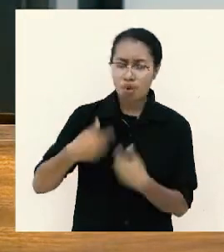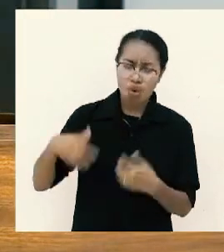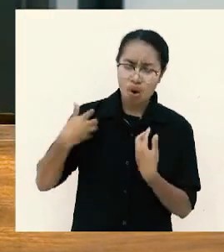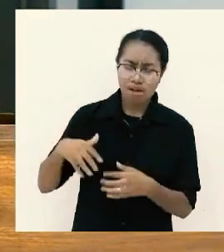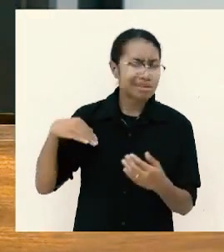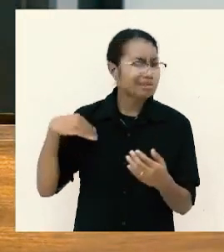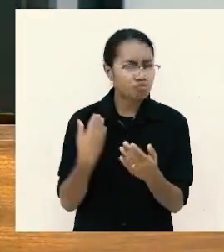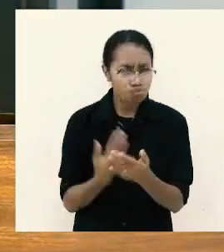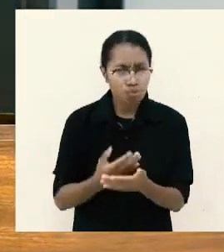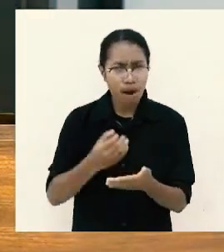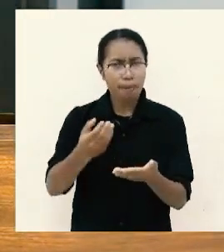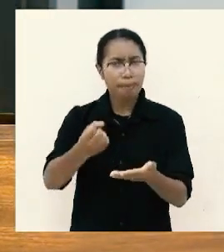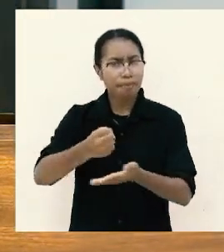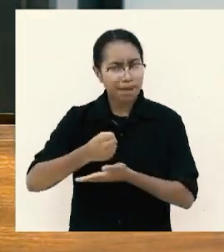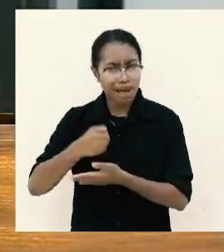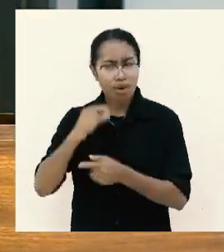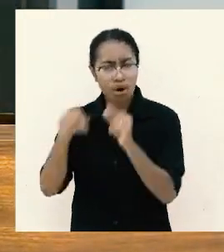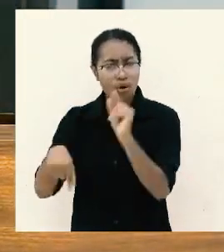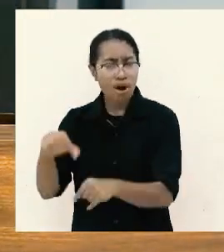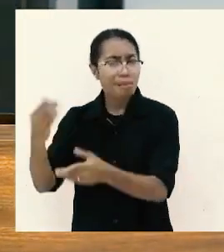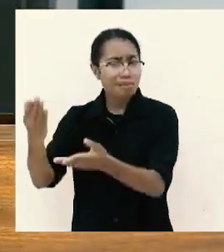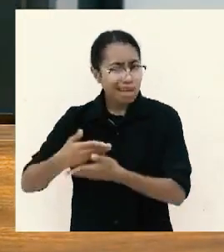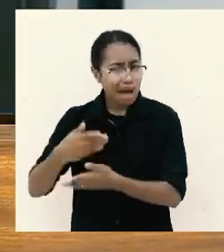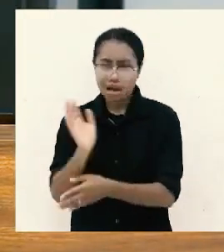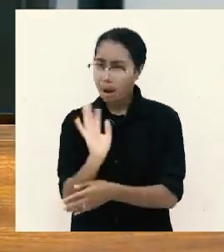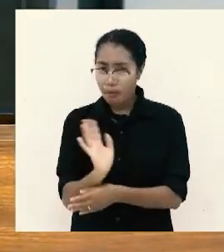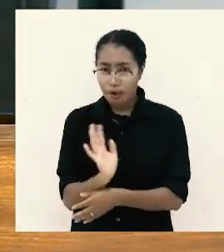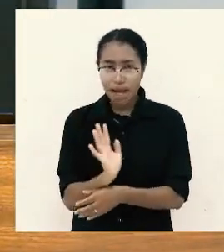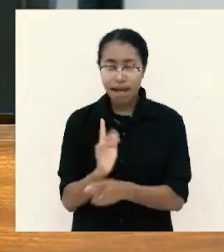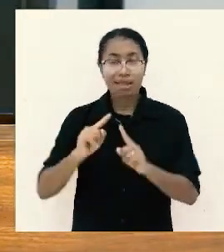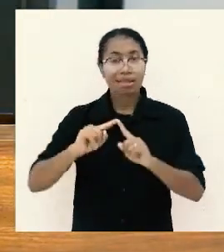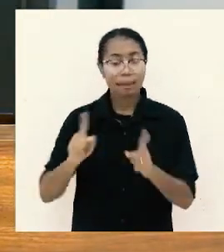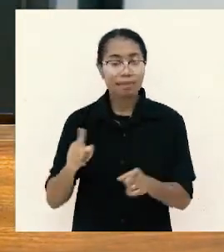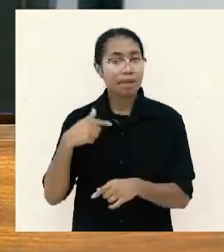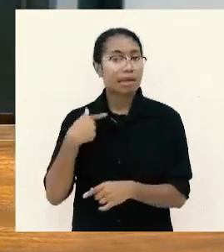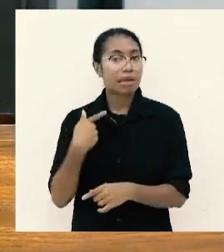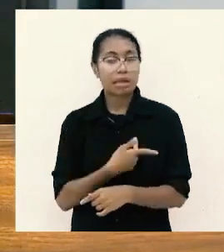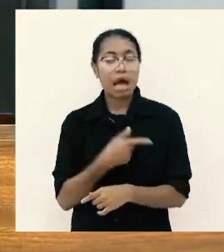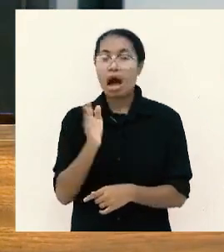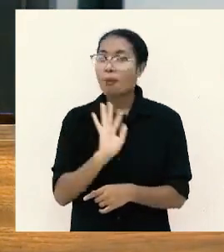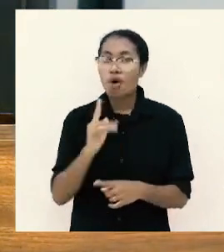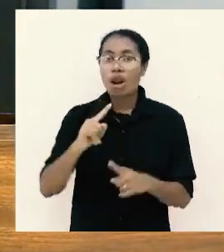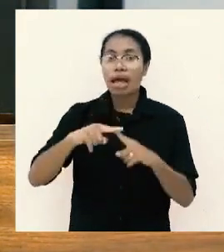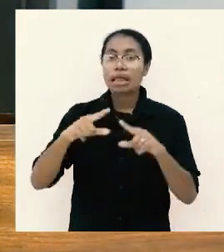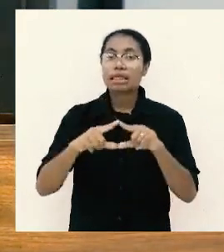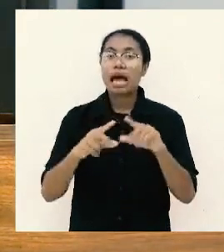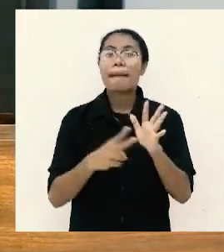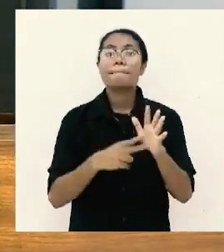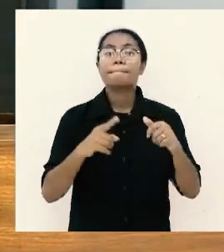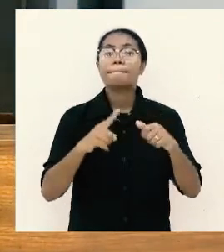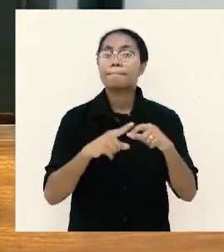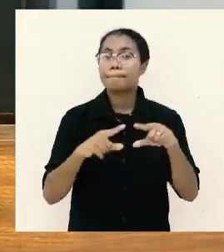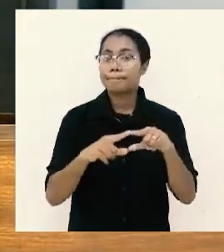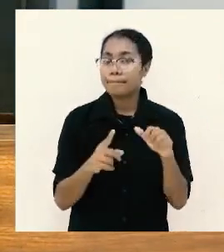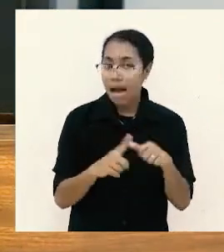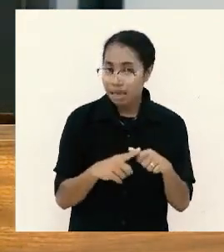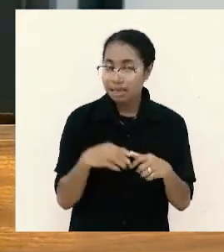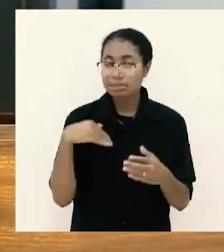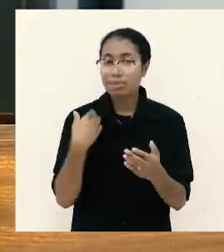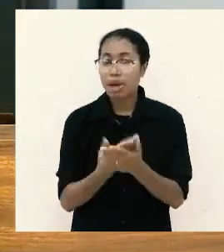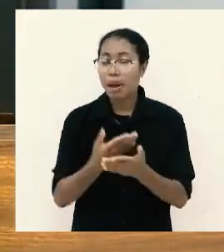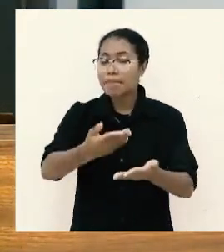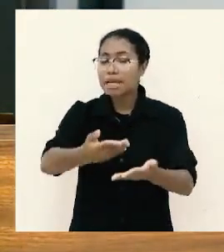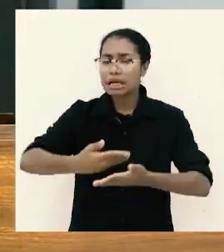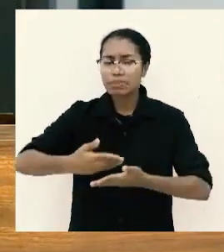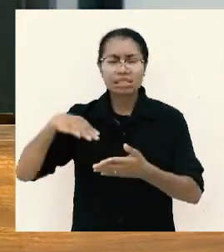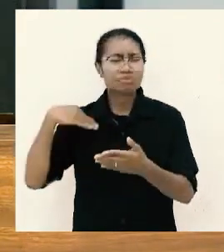pemberian yang orang berikan tapi kita tidak boleh tamak sehingga menerima semua pemberian dari